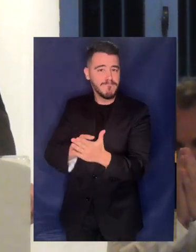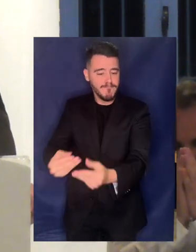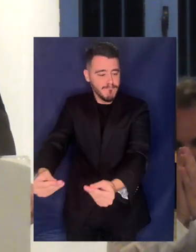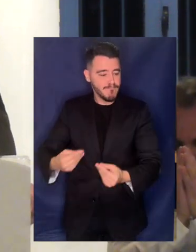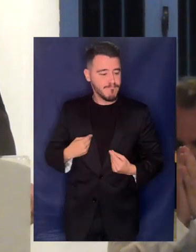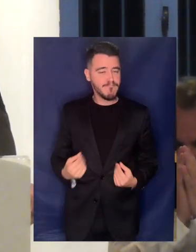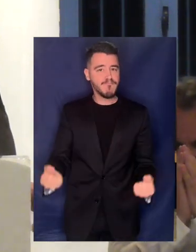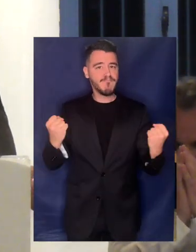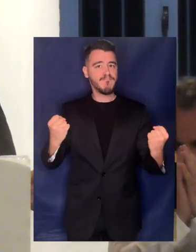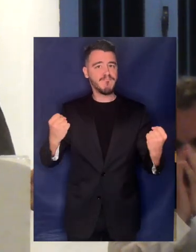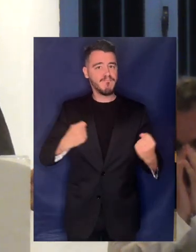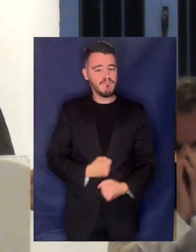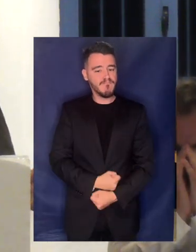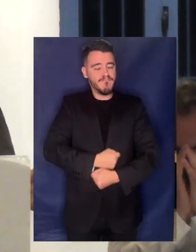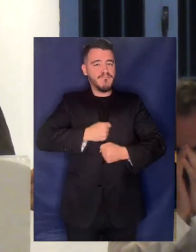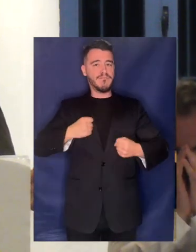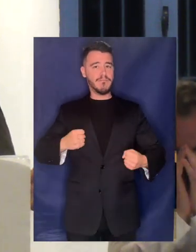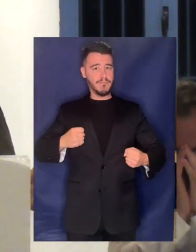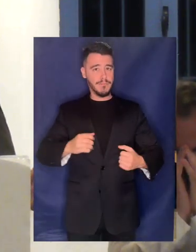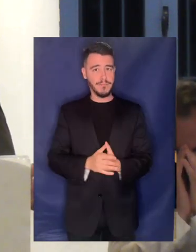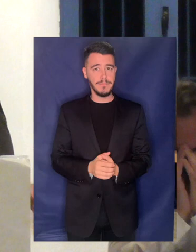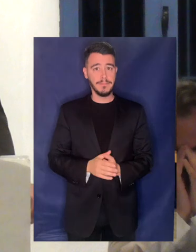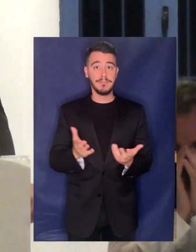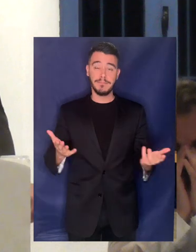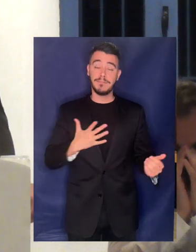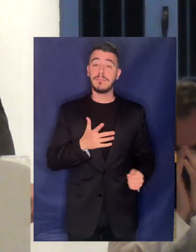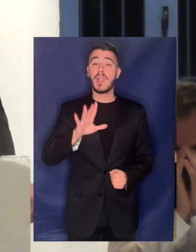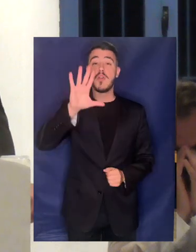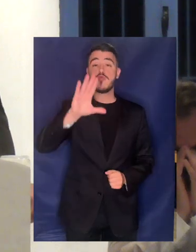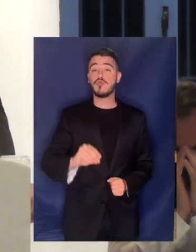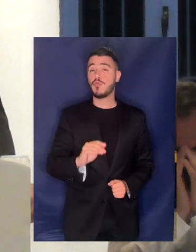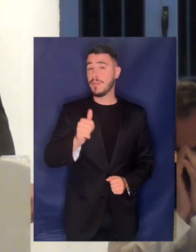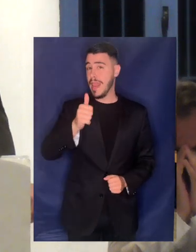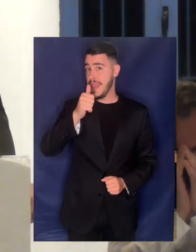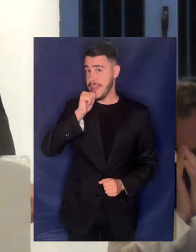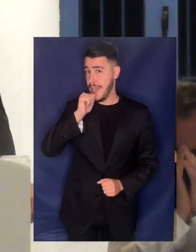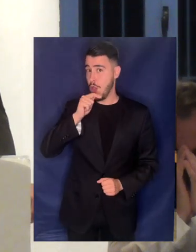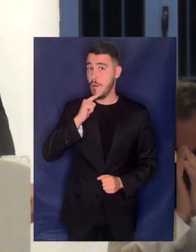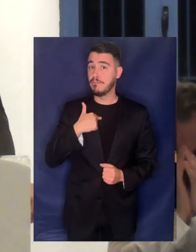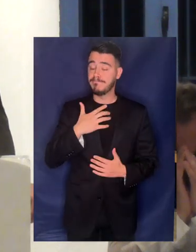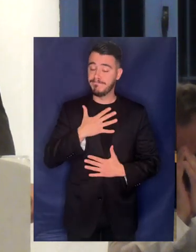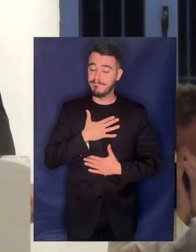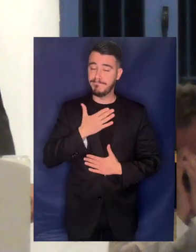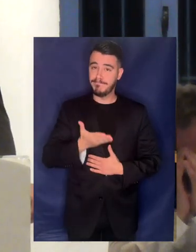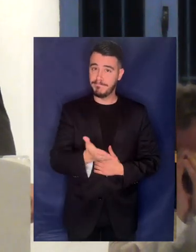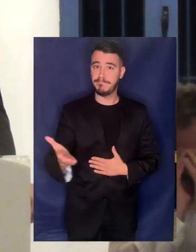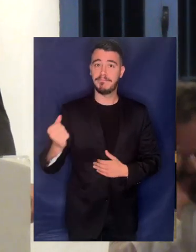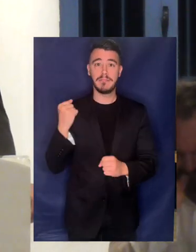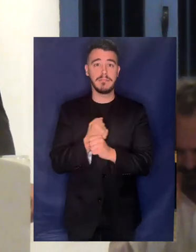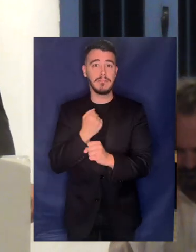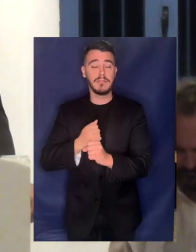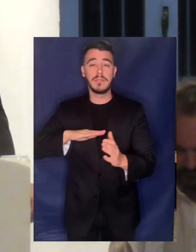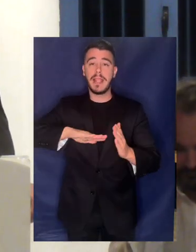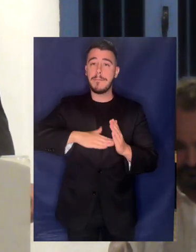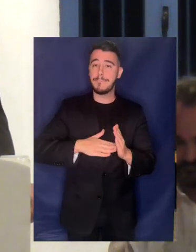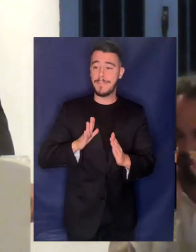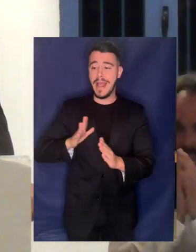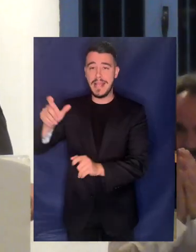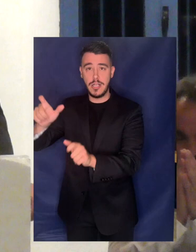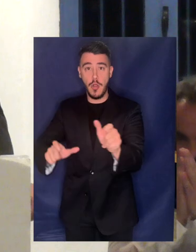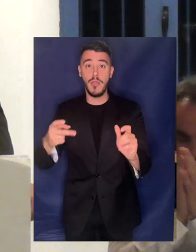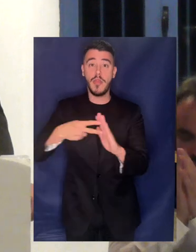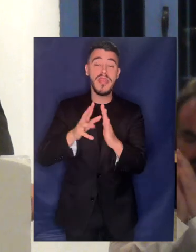Σε ό,τι αφορά το νερό το θερμότερο ευχαριστώ αξίζει στους εργαζόμενους, στους πολίτες από το 14 ακόμη στη